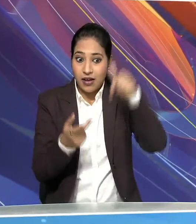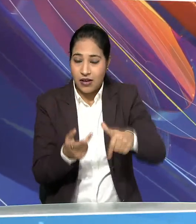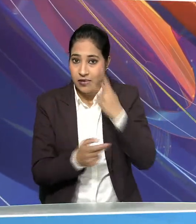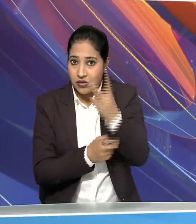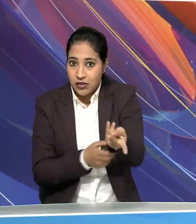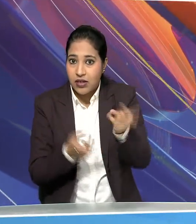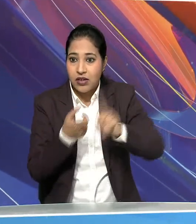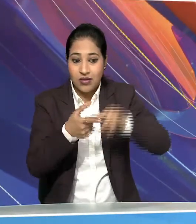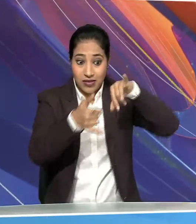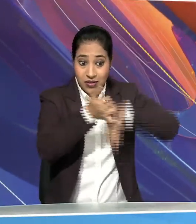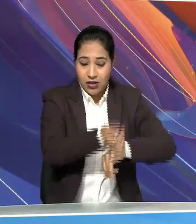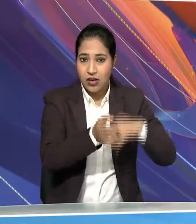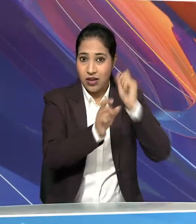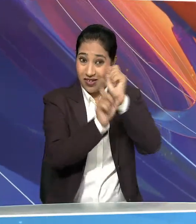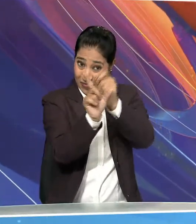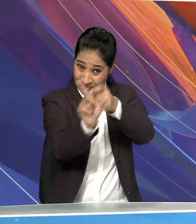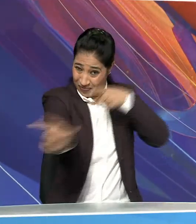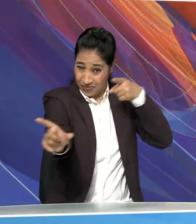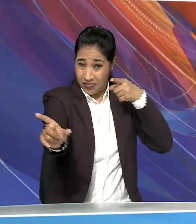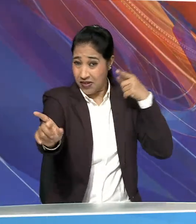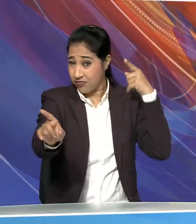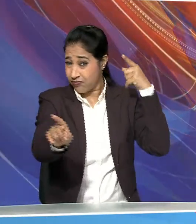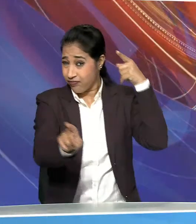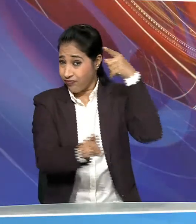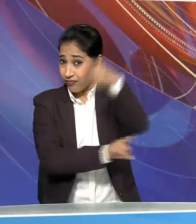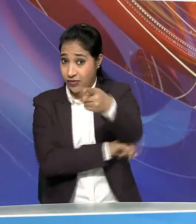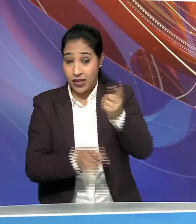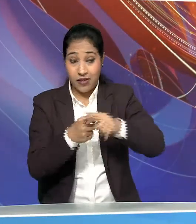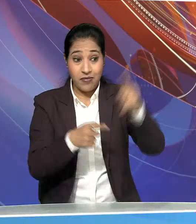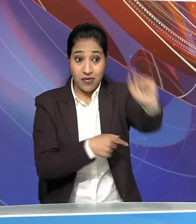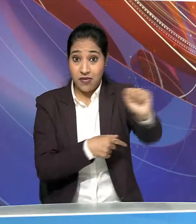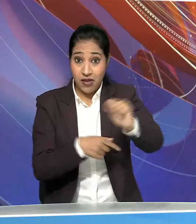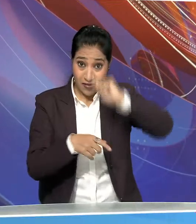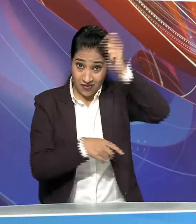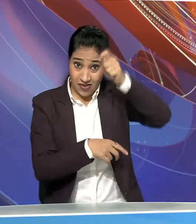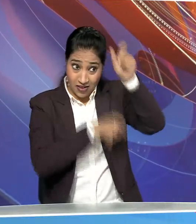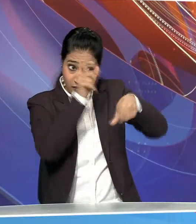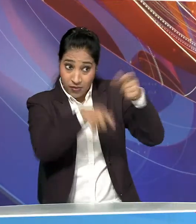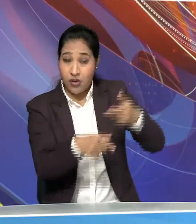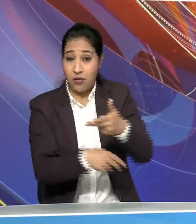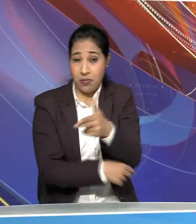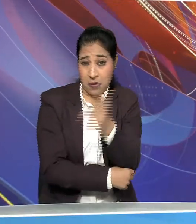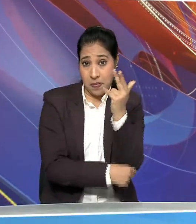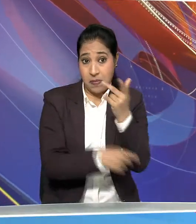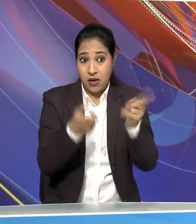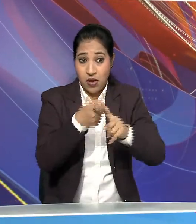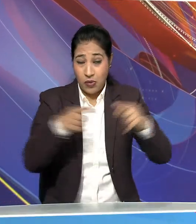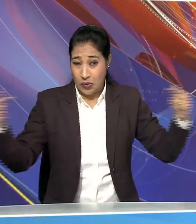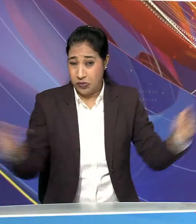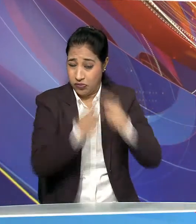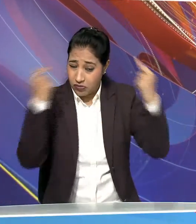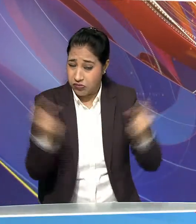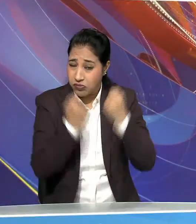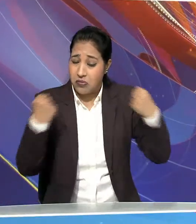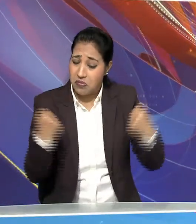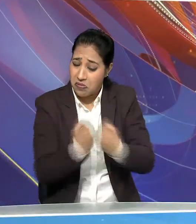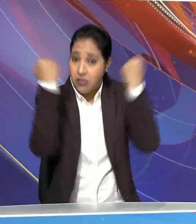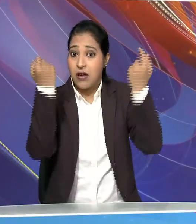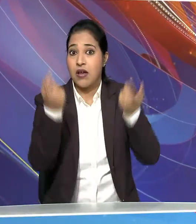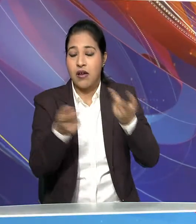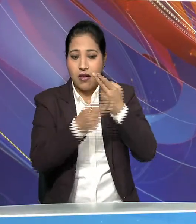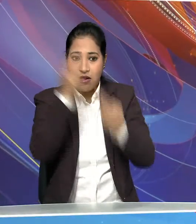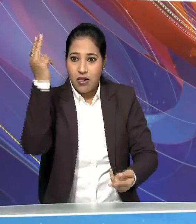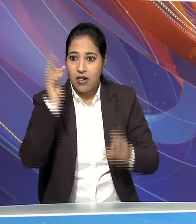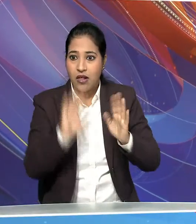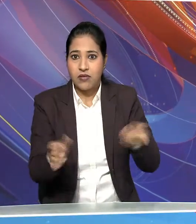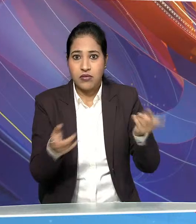संताली के धनुष से निकले हुए तीर और अंग्रेजों के बंदूग से निकले हुई गोली के बीच युद्ध की गौरवगा था